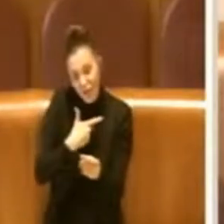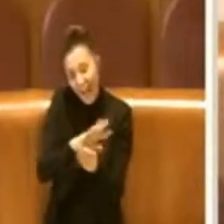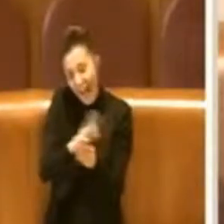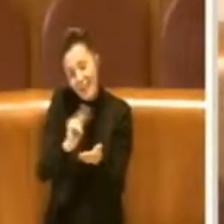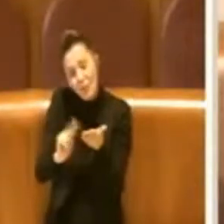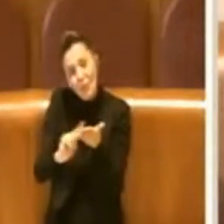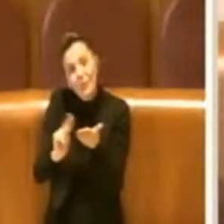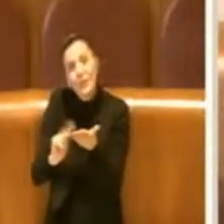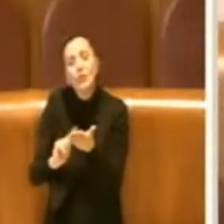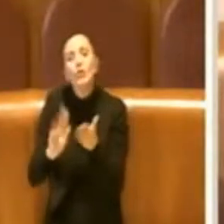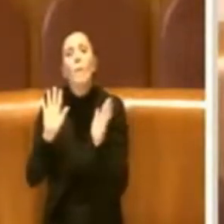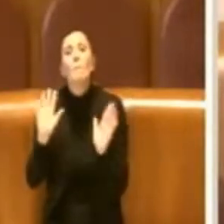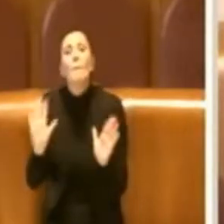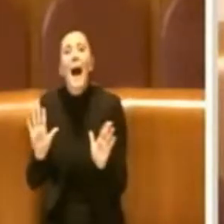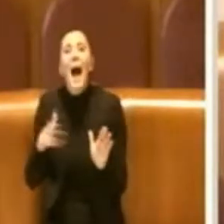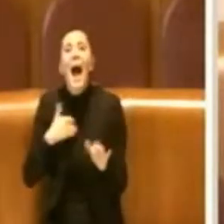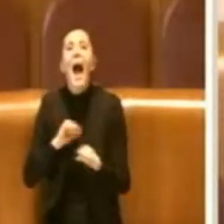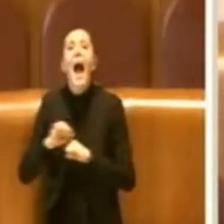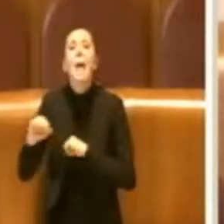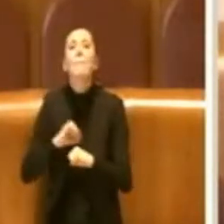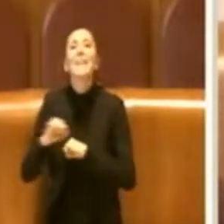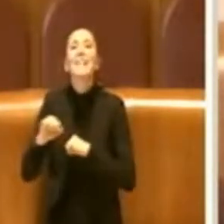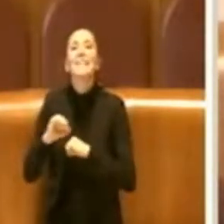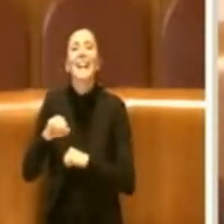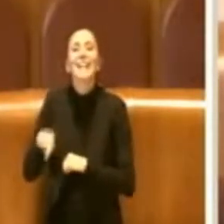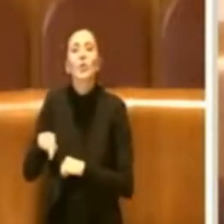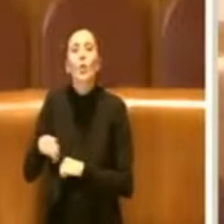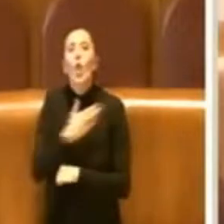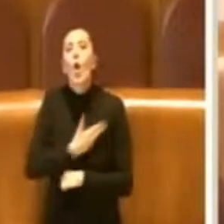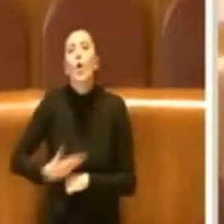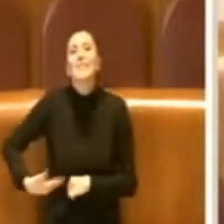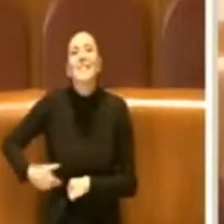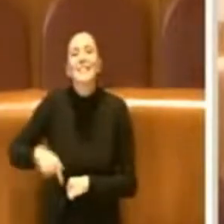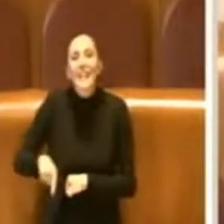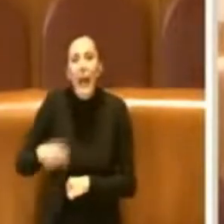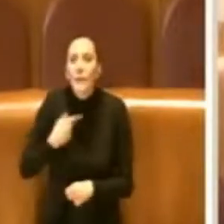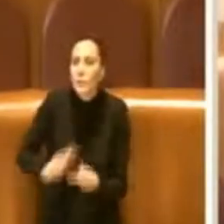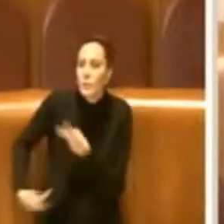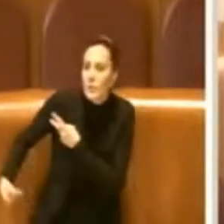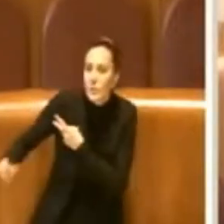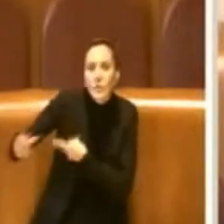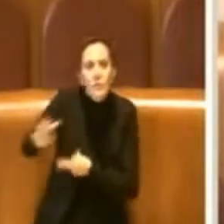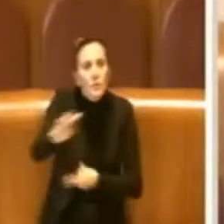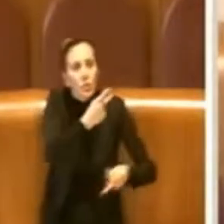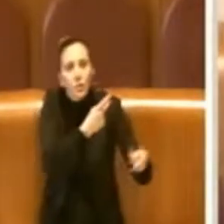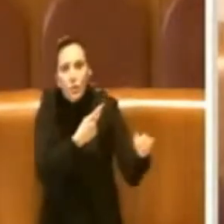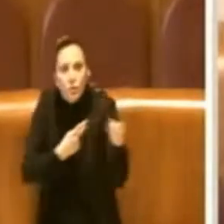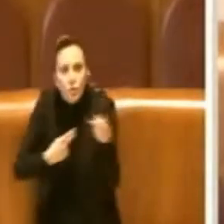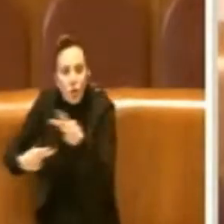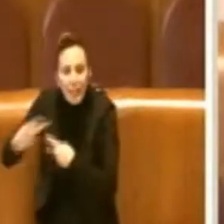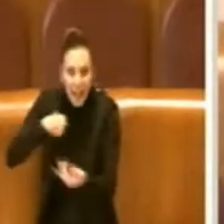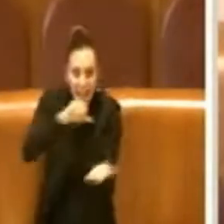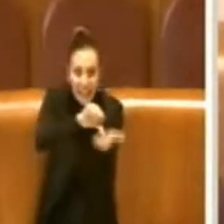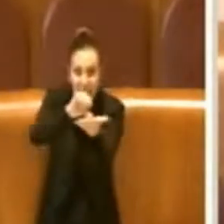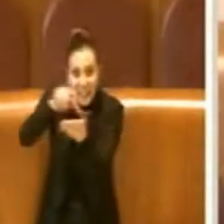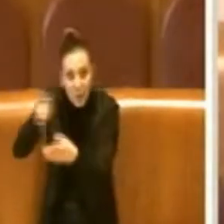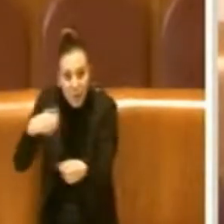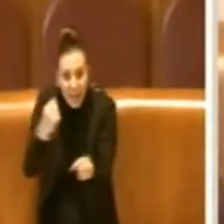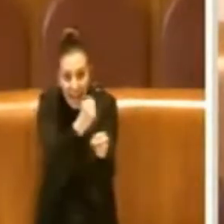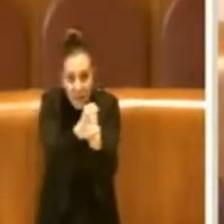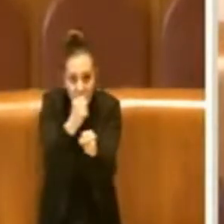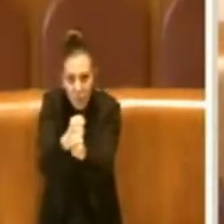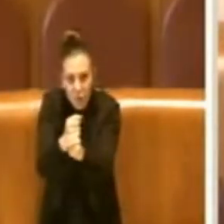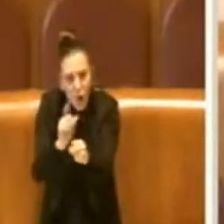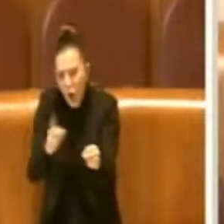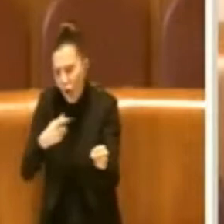compito neanche dell'amministrazione, in quanto consiglieri, di andare a ricercare le nuove sedi per i lavoratori. Ci sono le sedi, ci sono gli spazi da